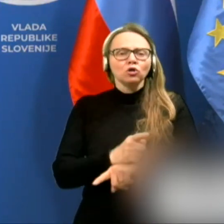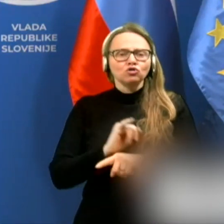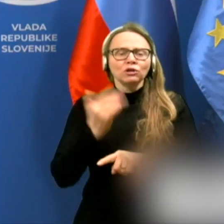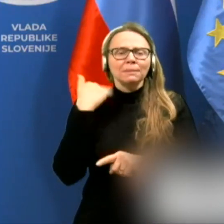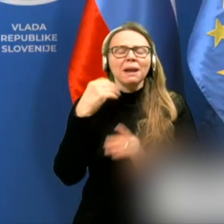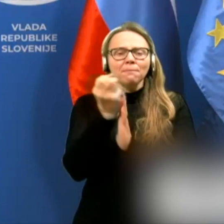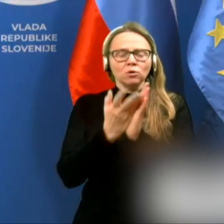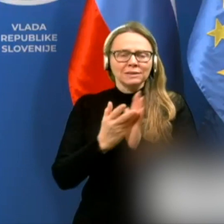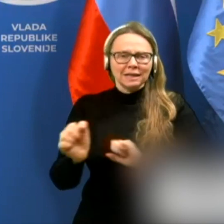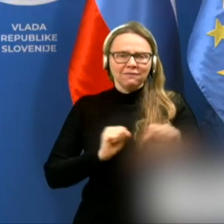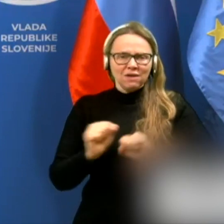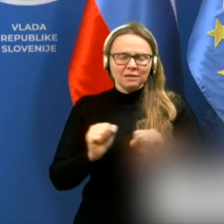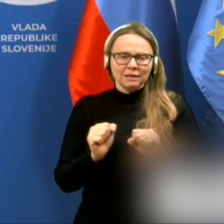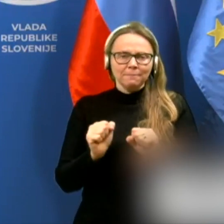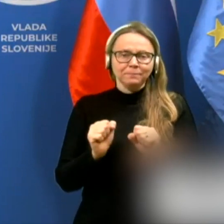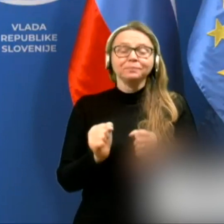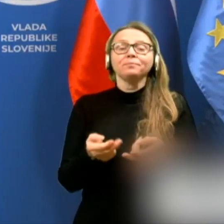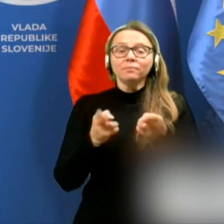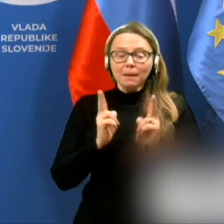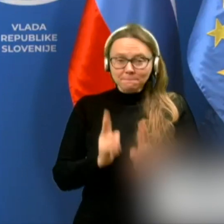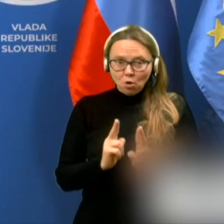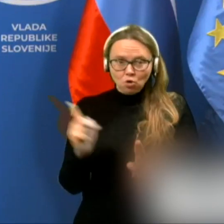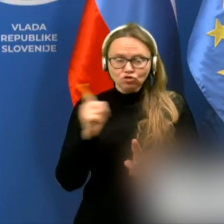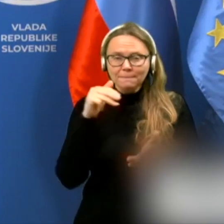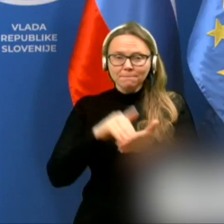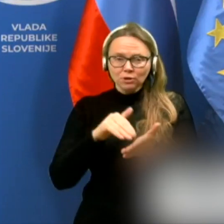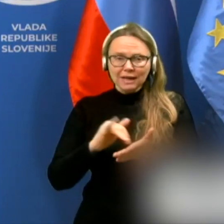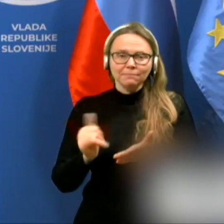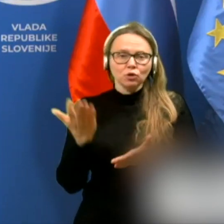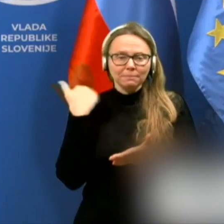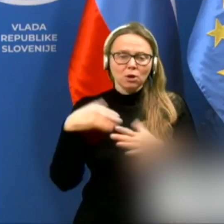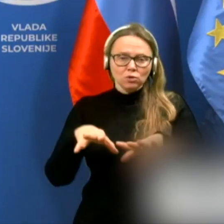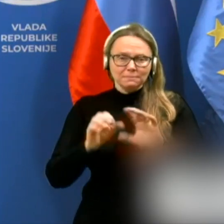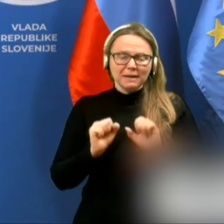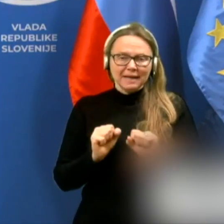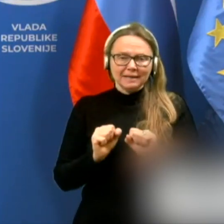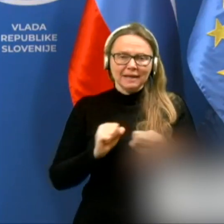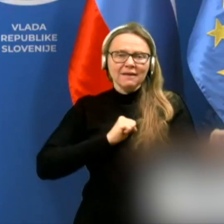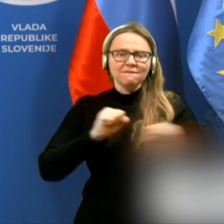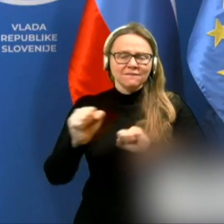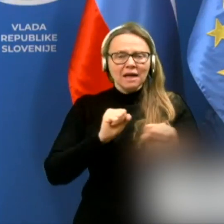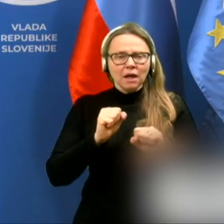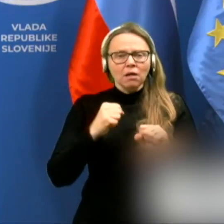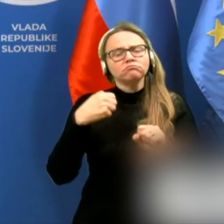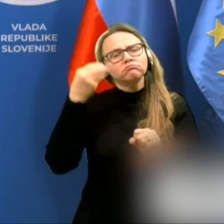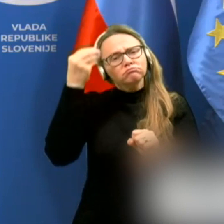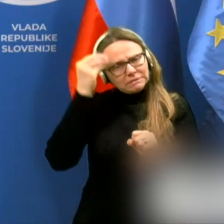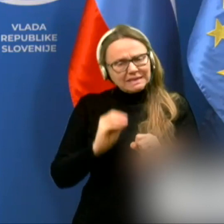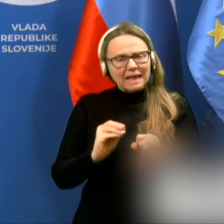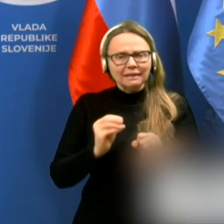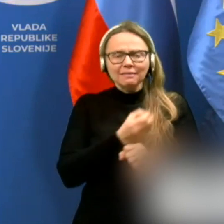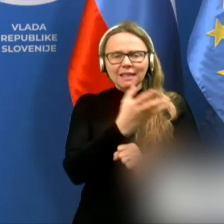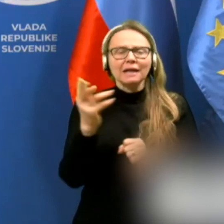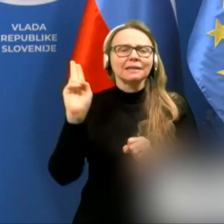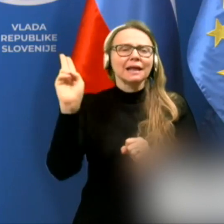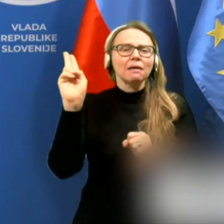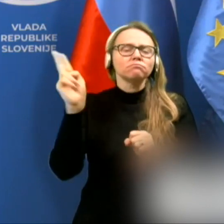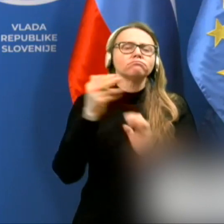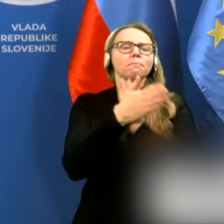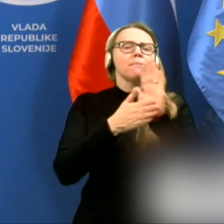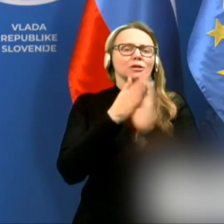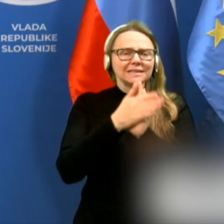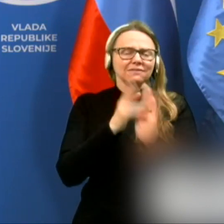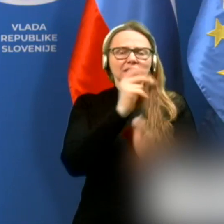bila po oceni vlade mogoča in potrebno je bilo sprejeti. Vlada ceni nekatere pozive, ki so jih posamezna